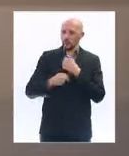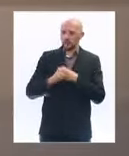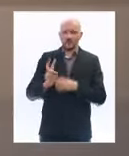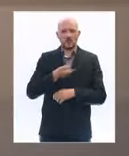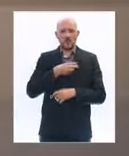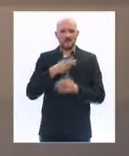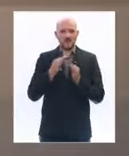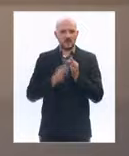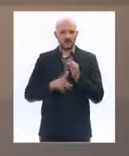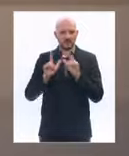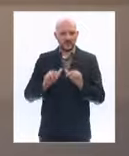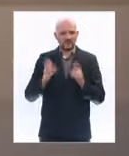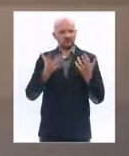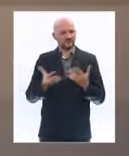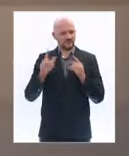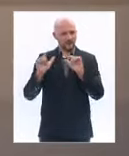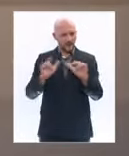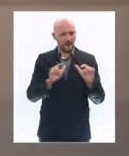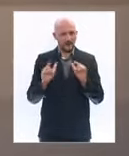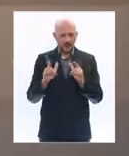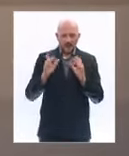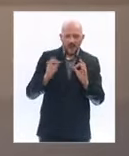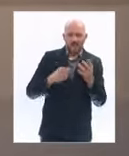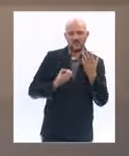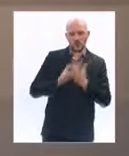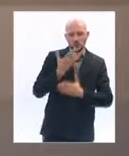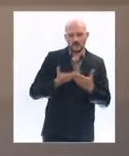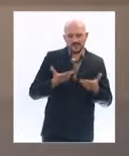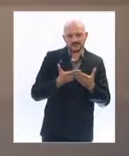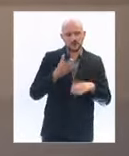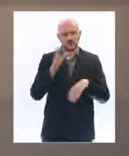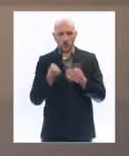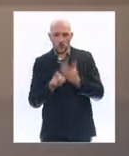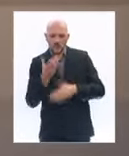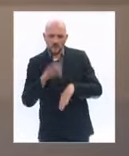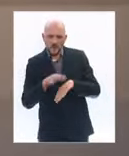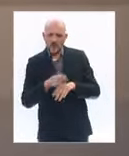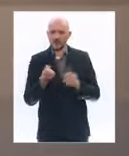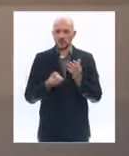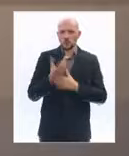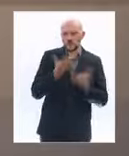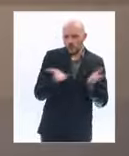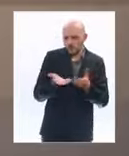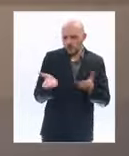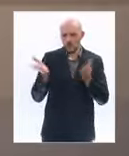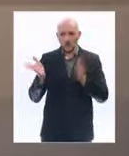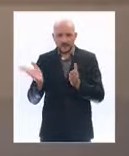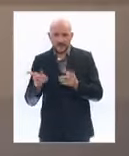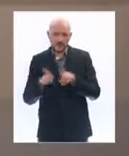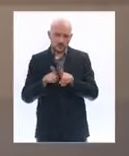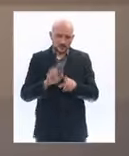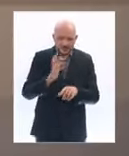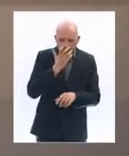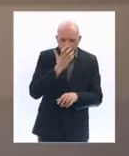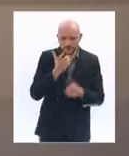décrue du nombre de nouveaux cas, du nombre d'hospitalisations à l'hôpital et du nombre d'hospitalisés en service de réanimation.